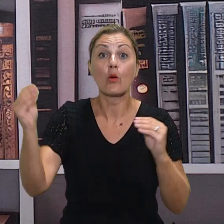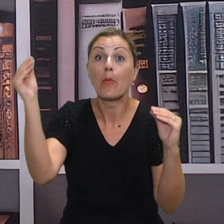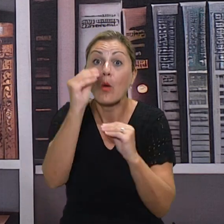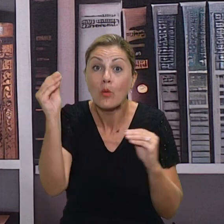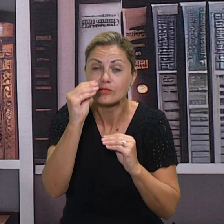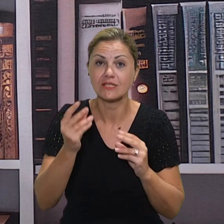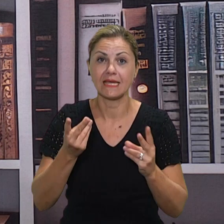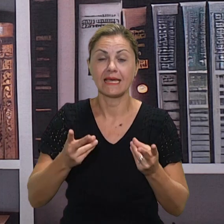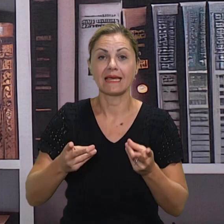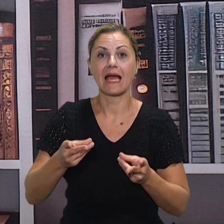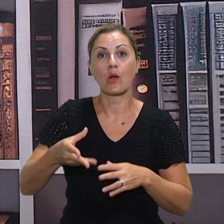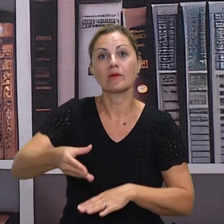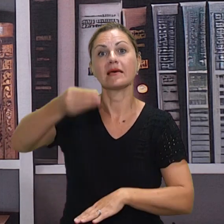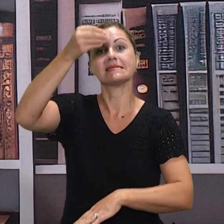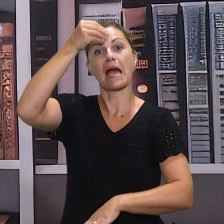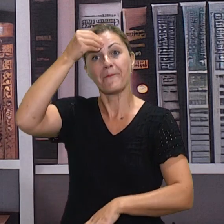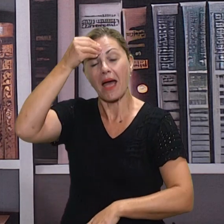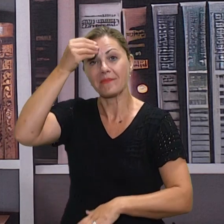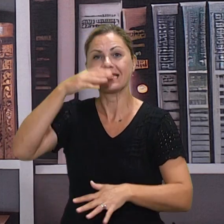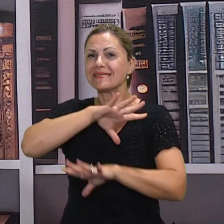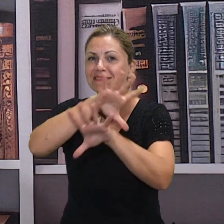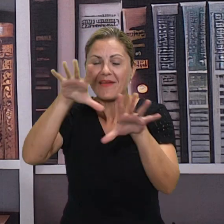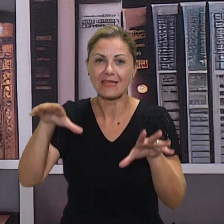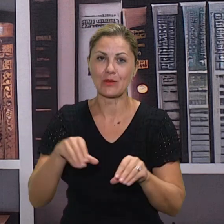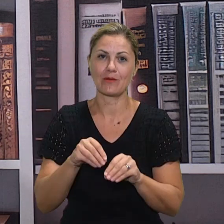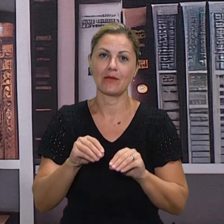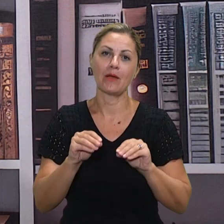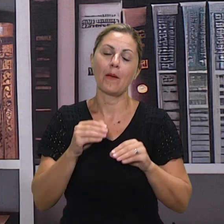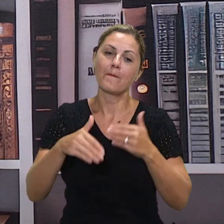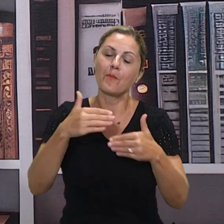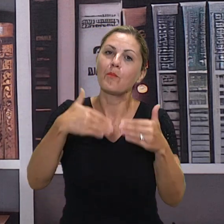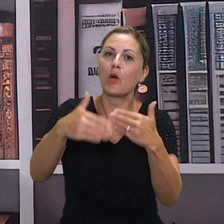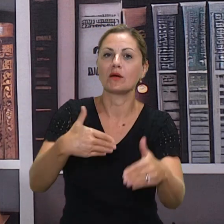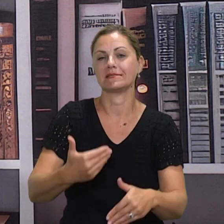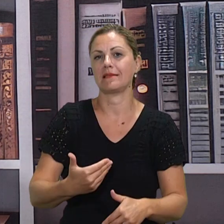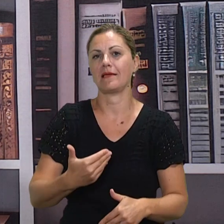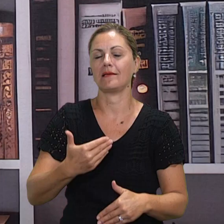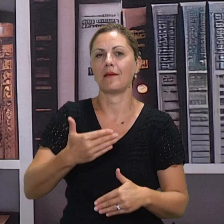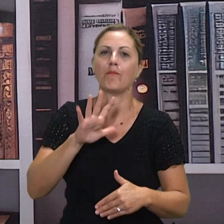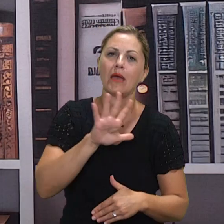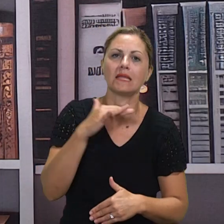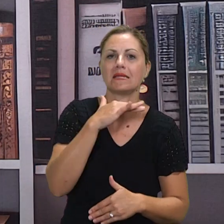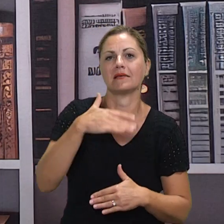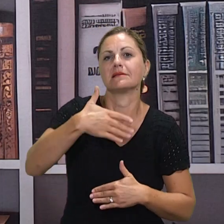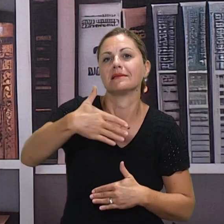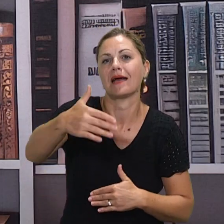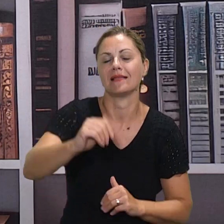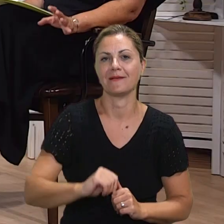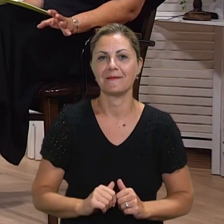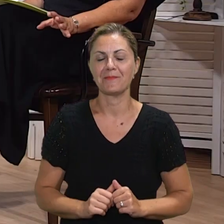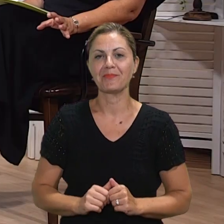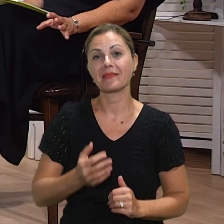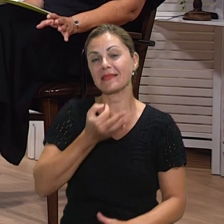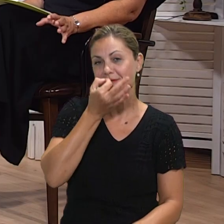biti zapravo tu jedni za druge. A uz to, naravno, kad naučete neke odgojne aspekte, obrazovanje dolazi jednostavno samo za sobom. Kad